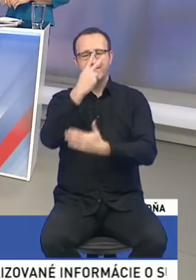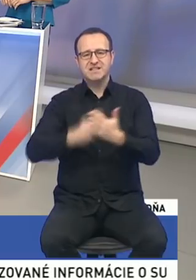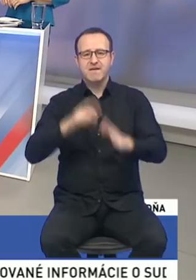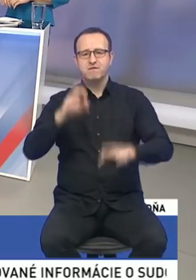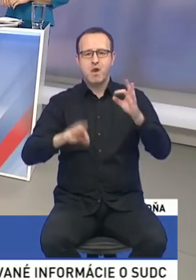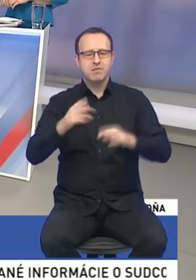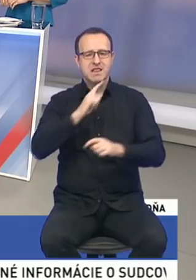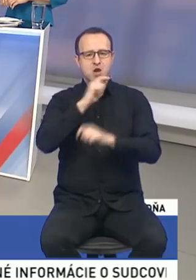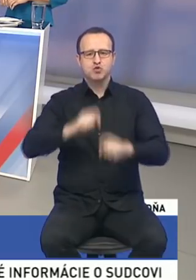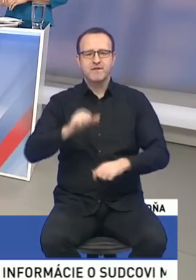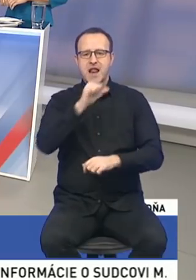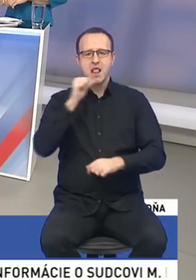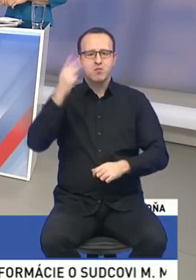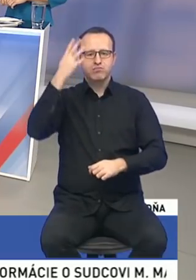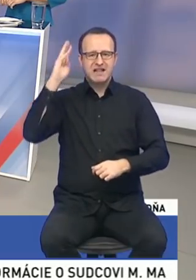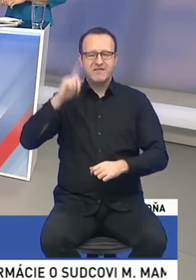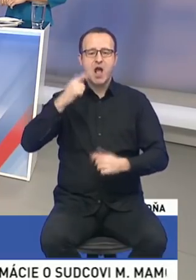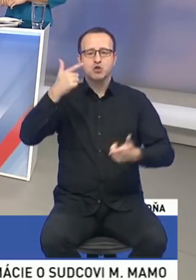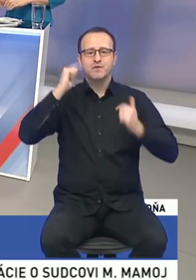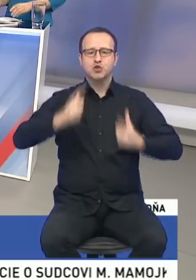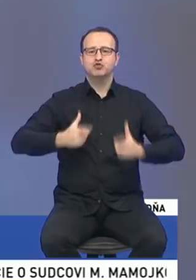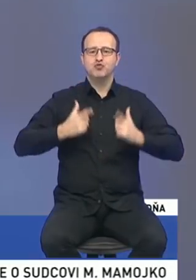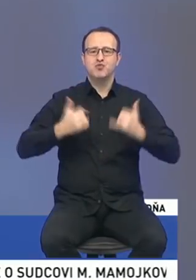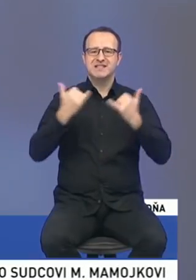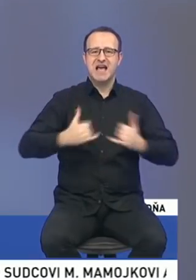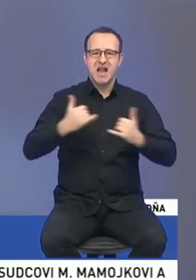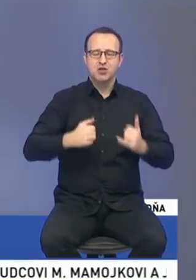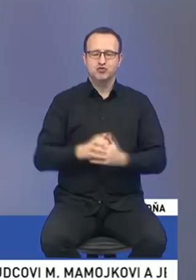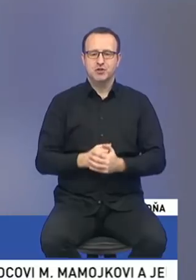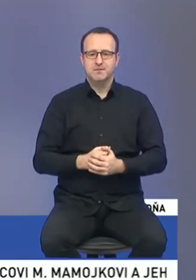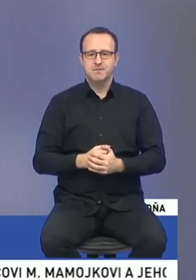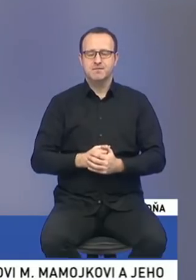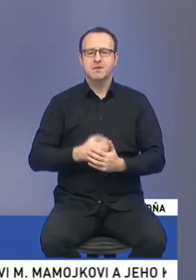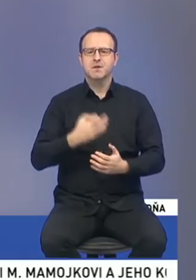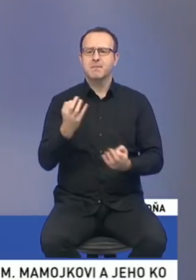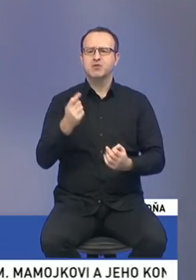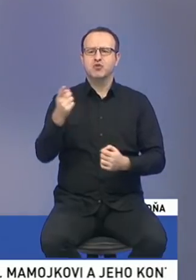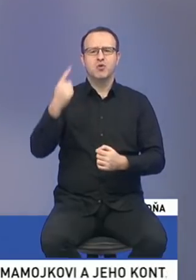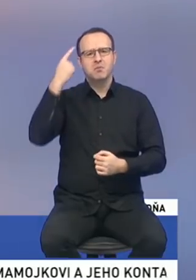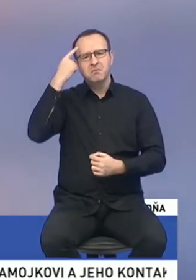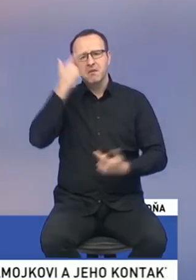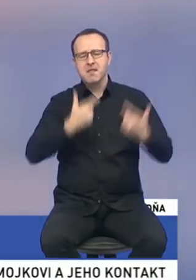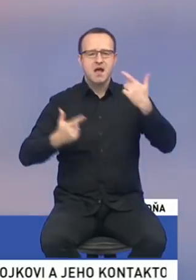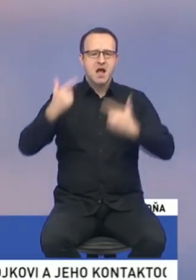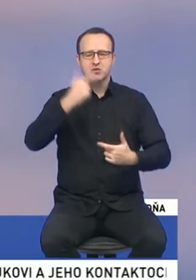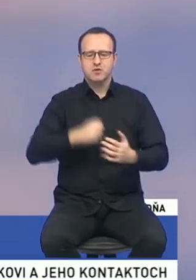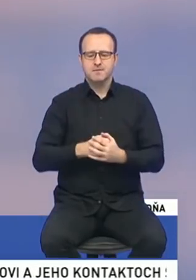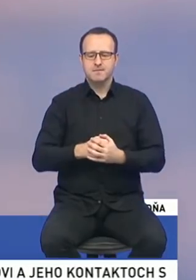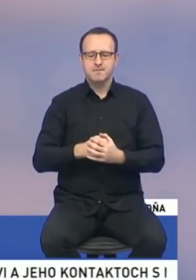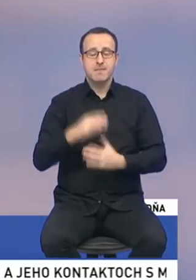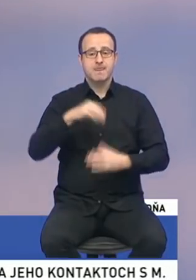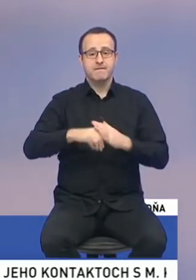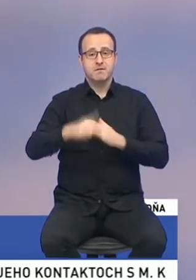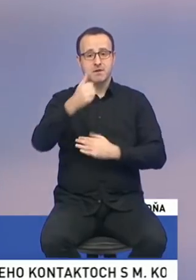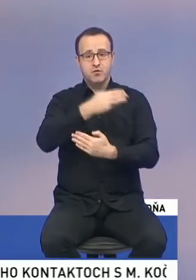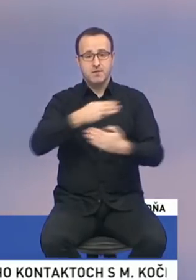len Bratislava a Slováci žijúci v zahraničí, ktorí majú o Slovensku skreslené informácie. Prečo si to myslíte? Tak v prvom rade treba povedať,